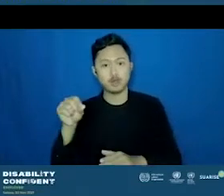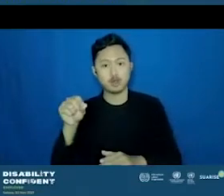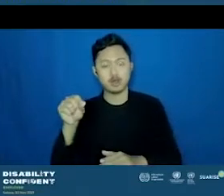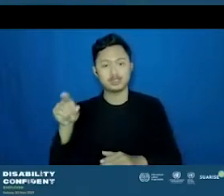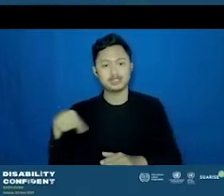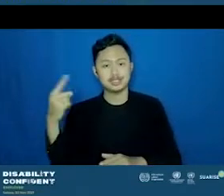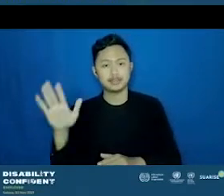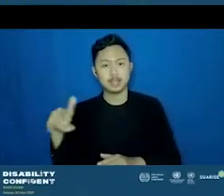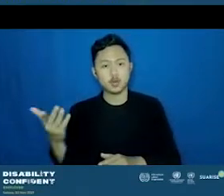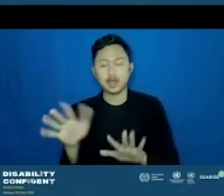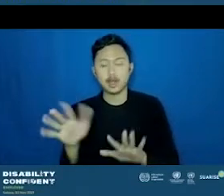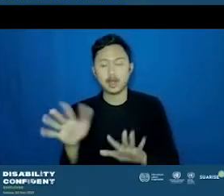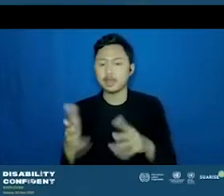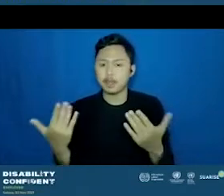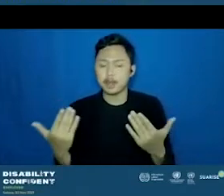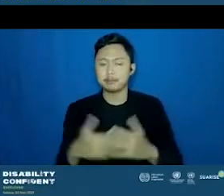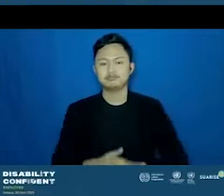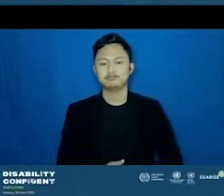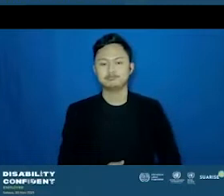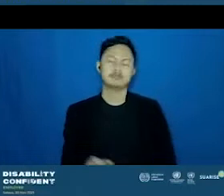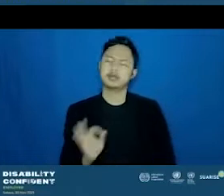Atau belum tentu juga? Belum tentu.